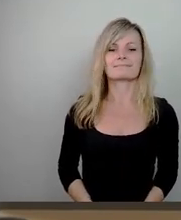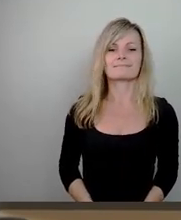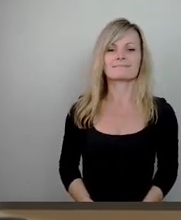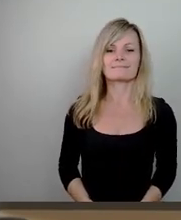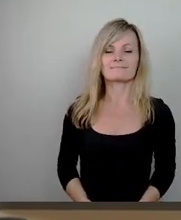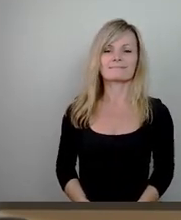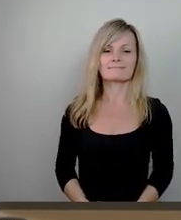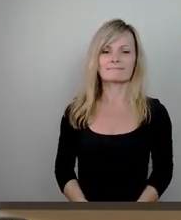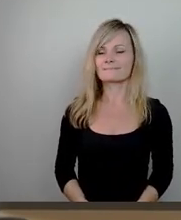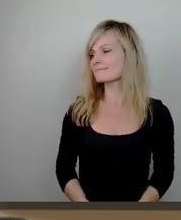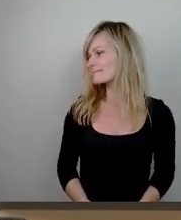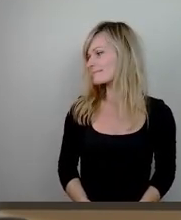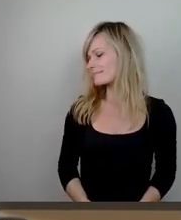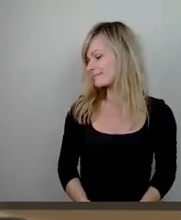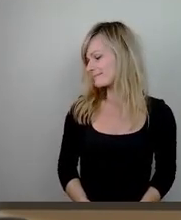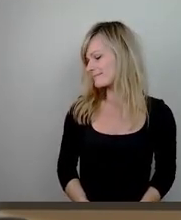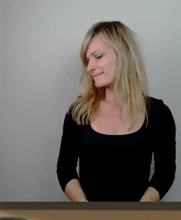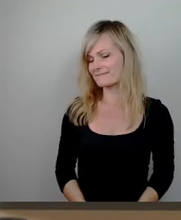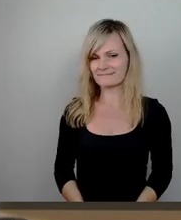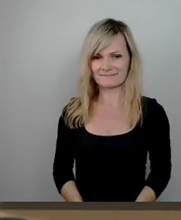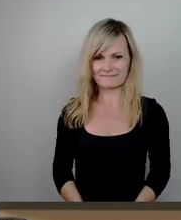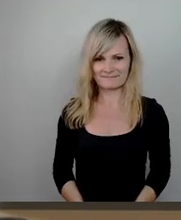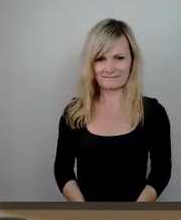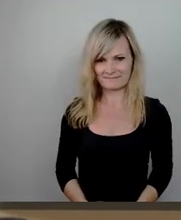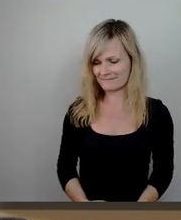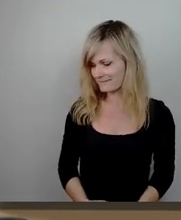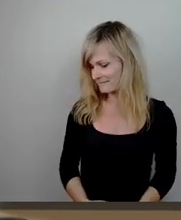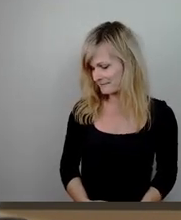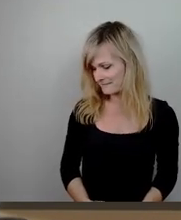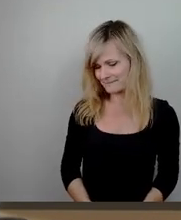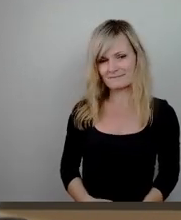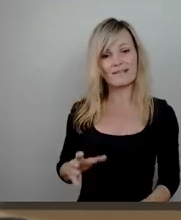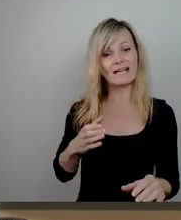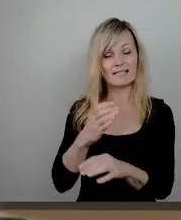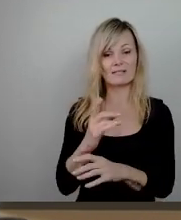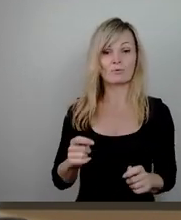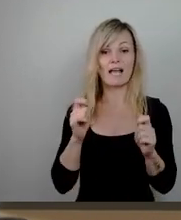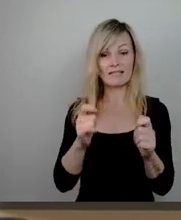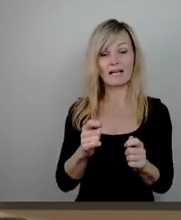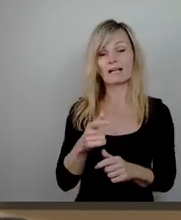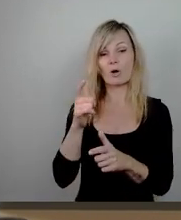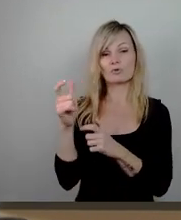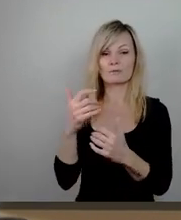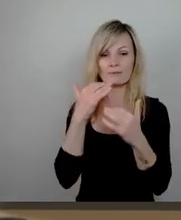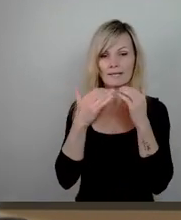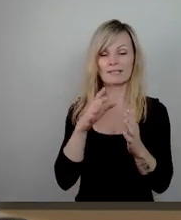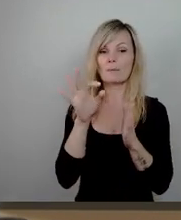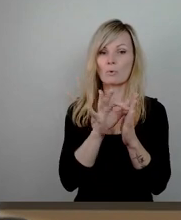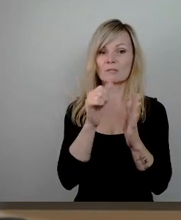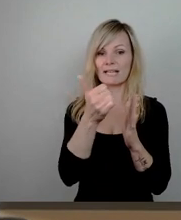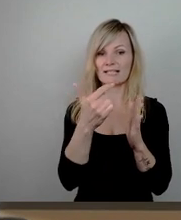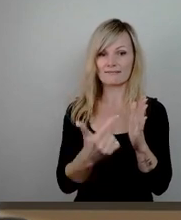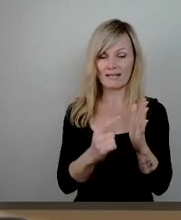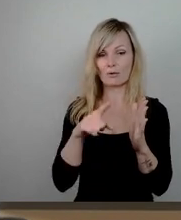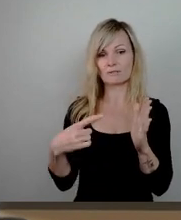Ersetzungsantrag zum Ausschussbericht Punktweise 1, 2 abstimmen. Dann würde ich den zusätzlichen